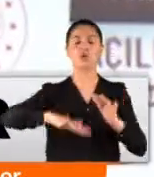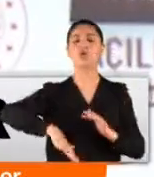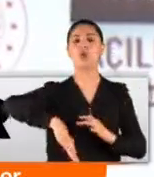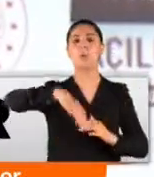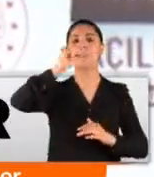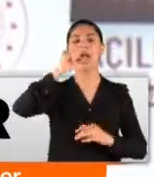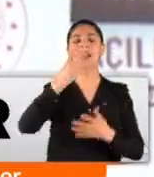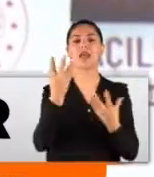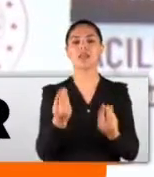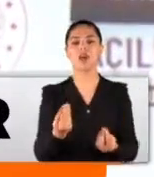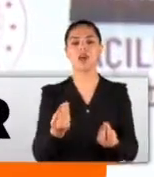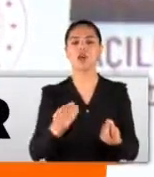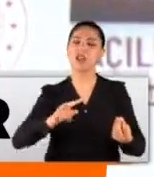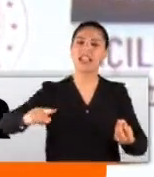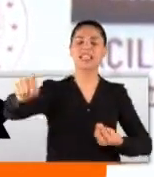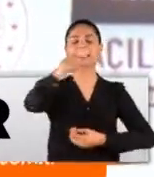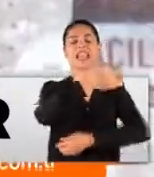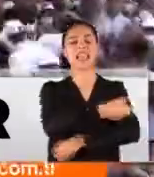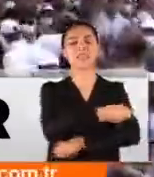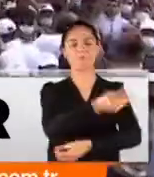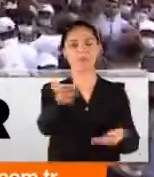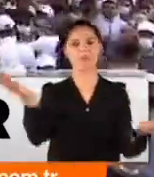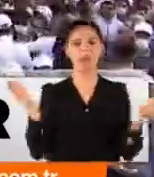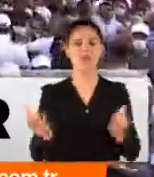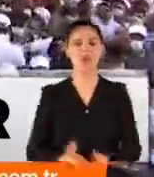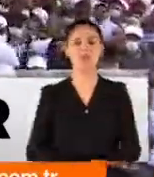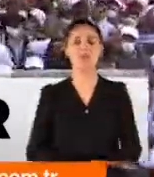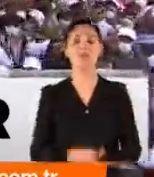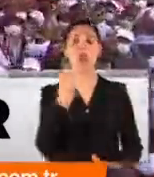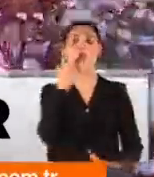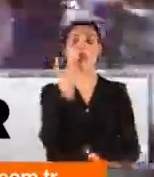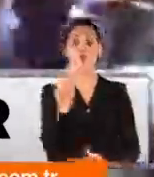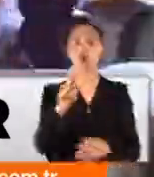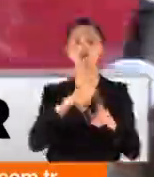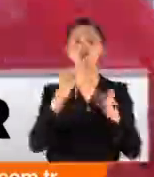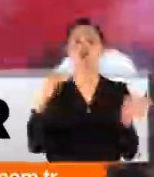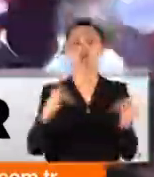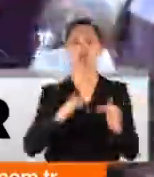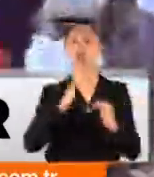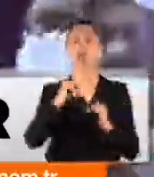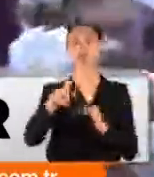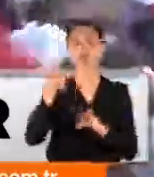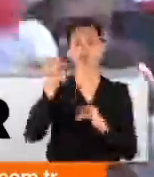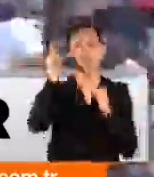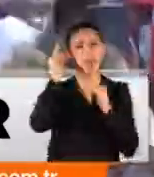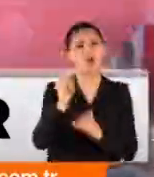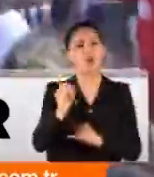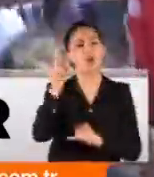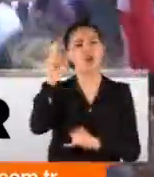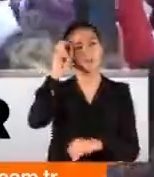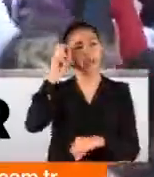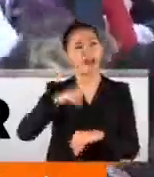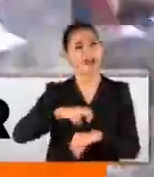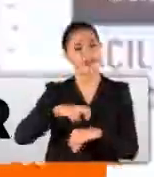merkezi olarak sizlerin hizmetine sunuyoruz. Böylece Diyarbakır'ın hafızasındaki bir kötü